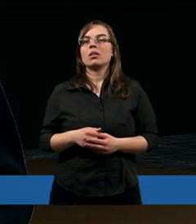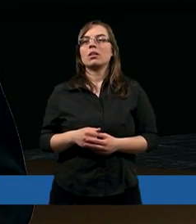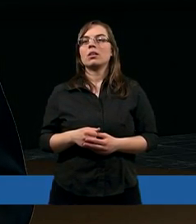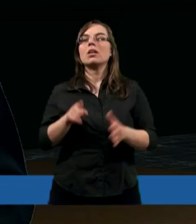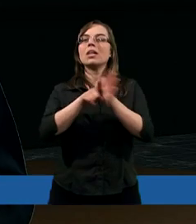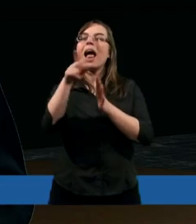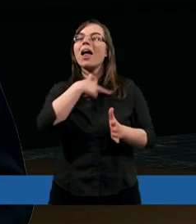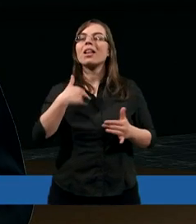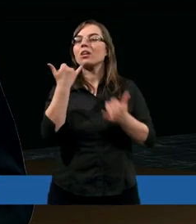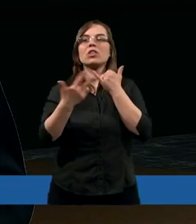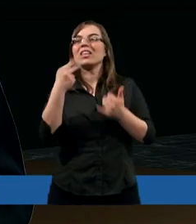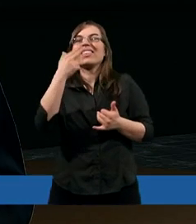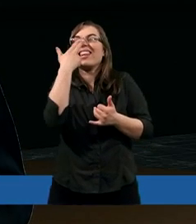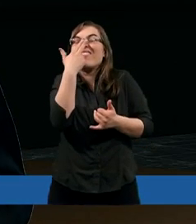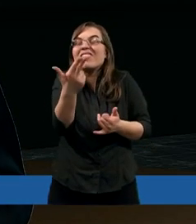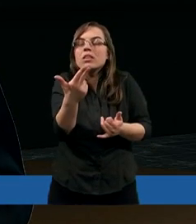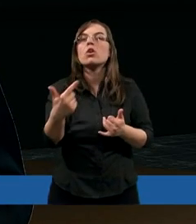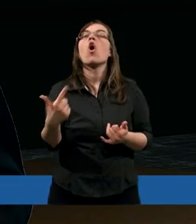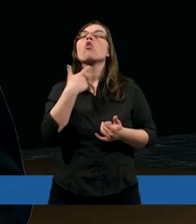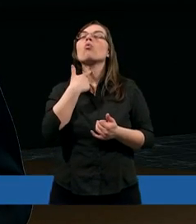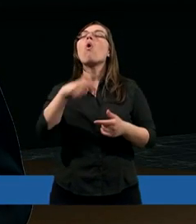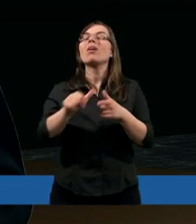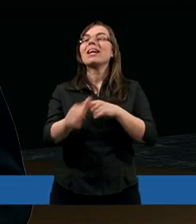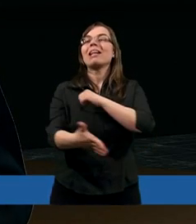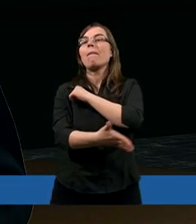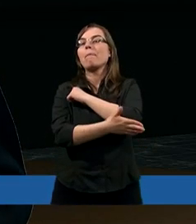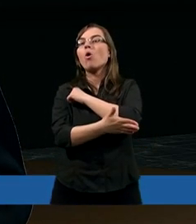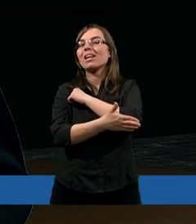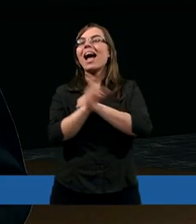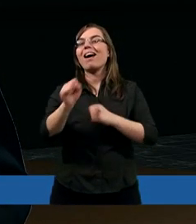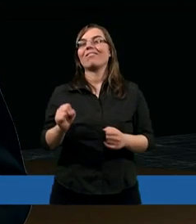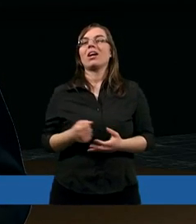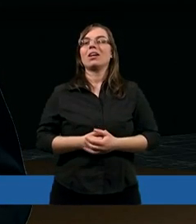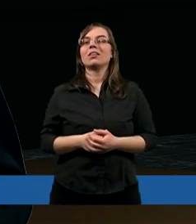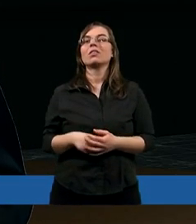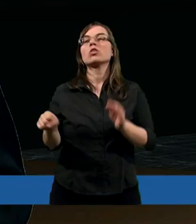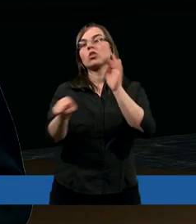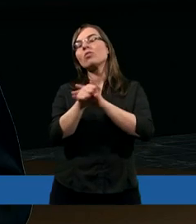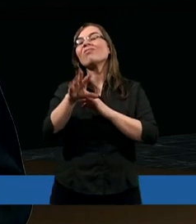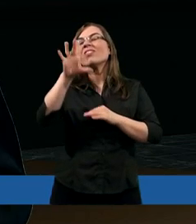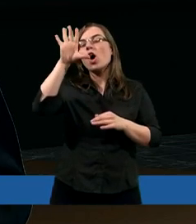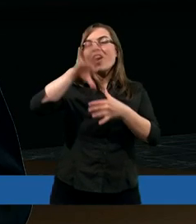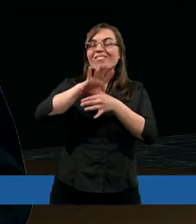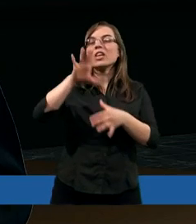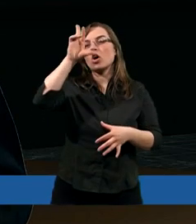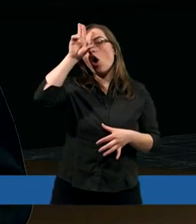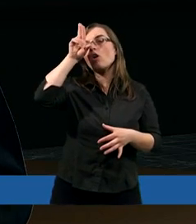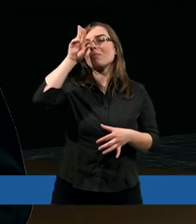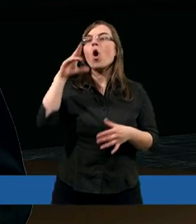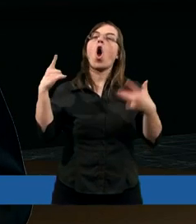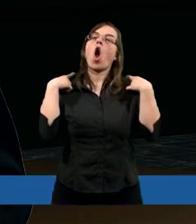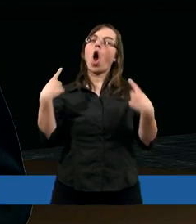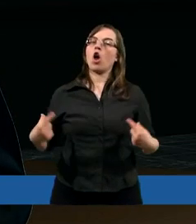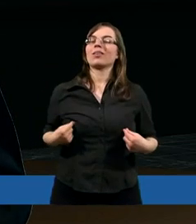Dla nas, jeśli się nie widzi to głos, to jest podstawa w rozpoznawaniu osoby